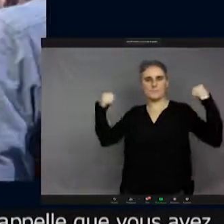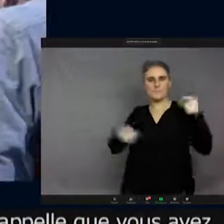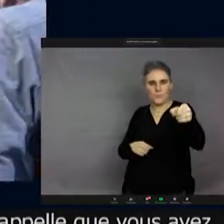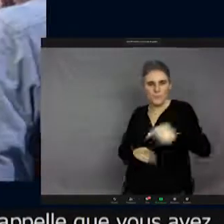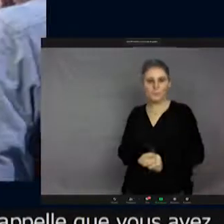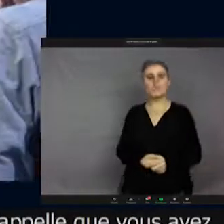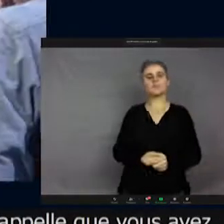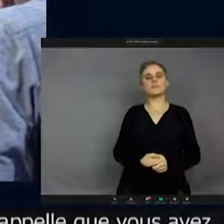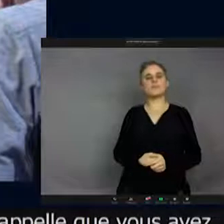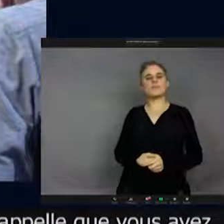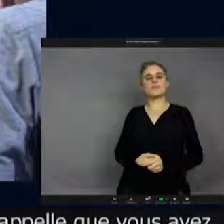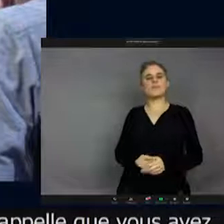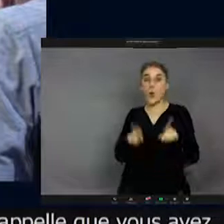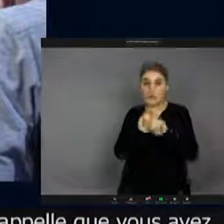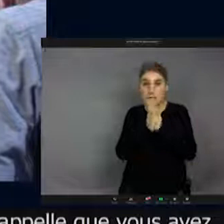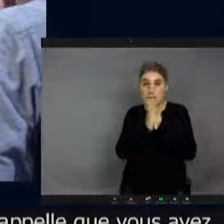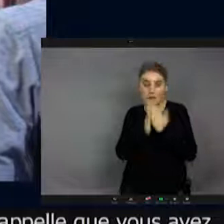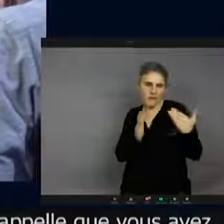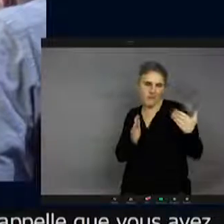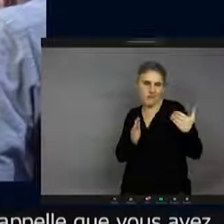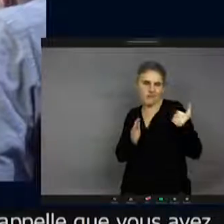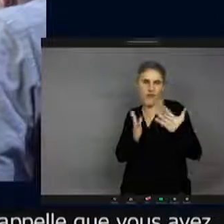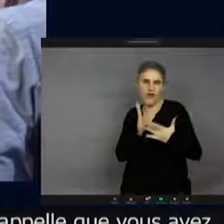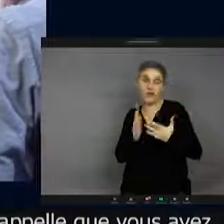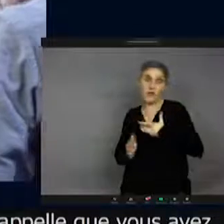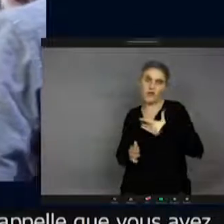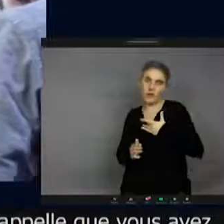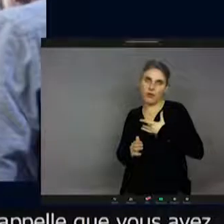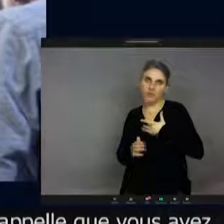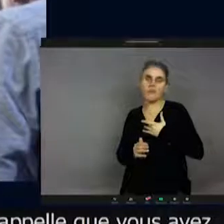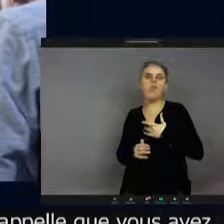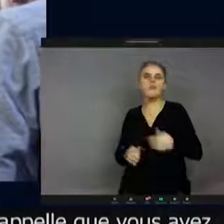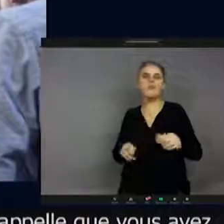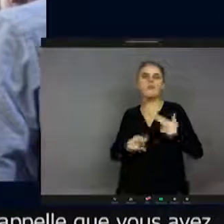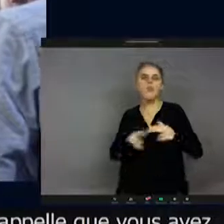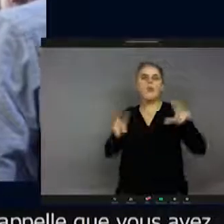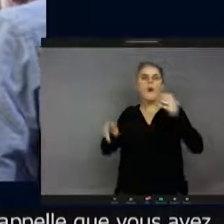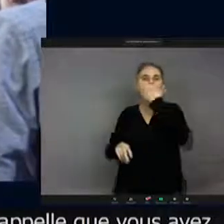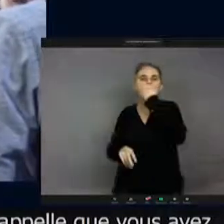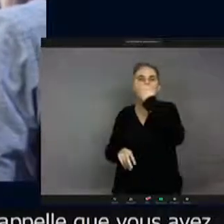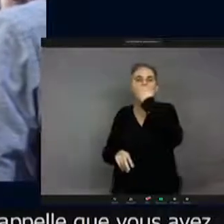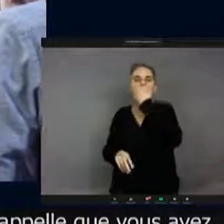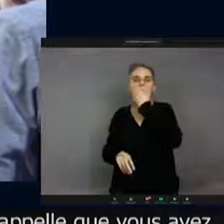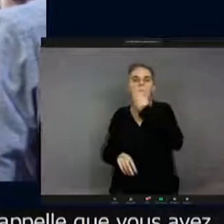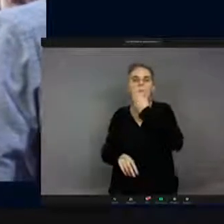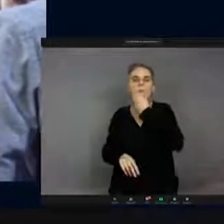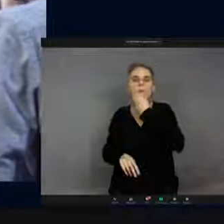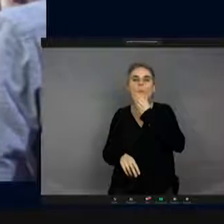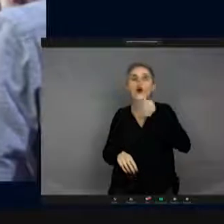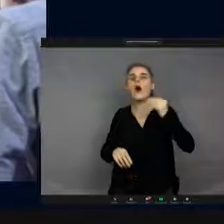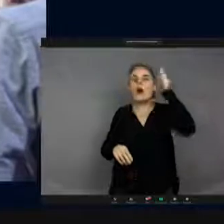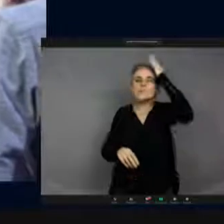et Nestlé. Et vous avez sorti un livre très intéressant aussi, bon, ce n pas le sujet, beau d'ailleurs, sur ces fameux animaux soi-disant,